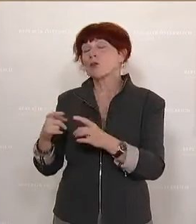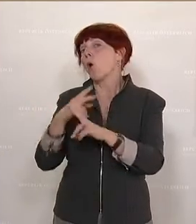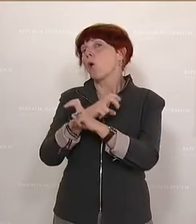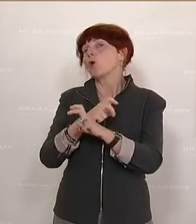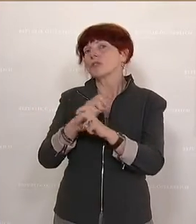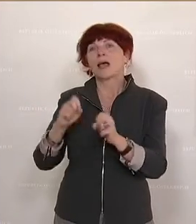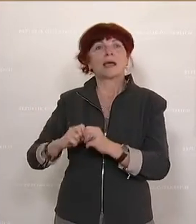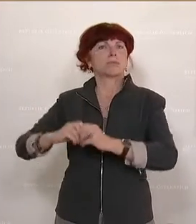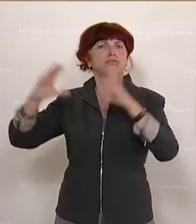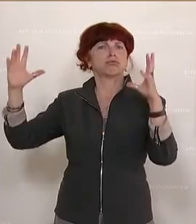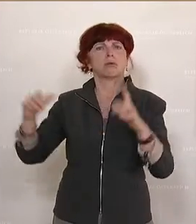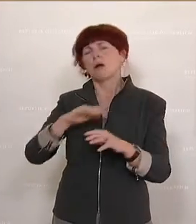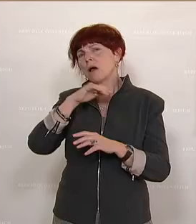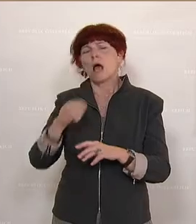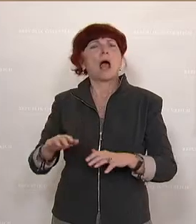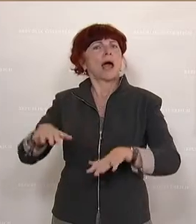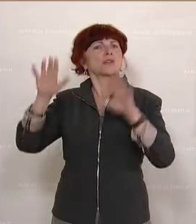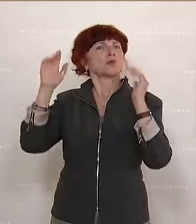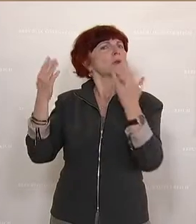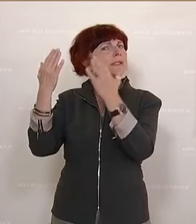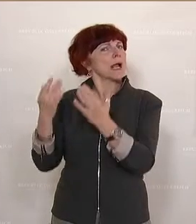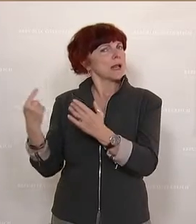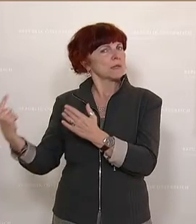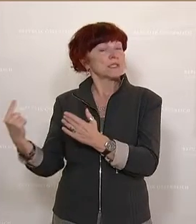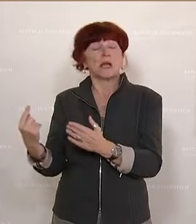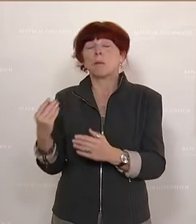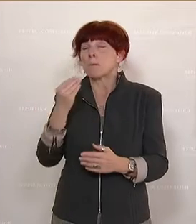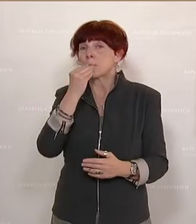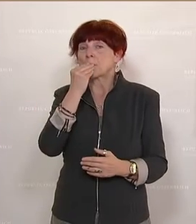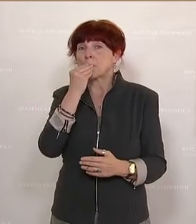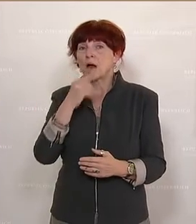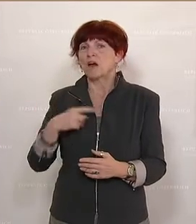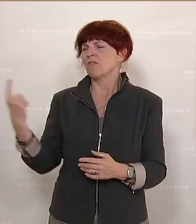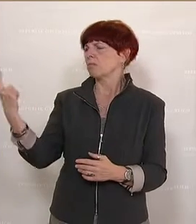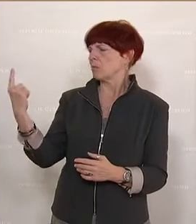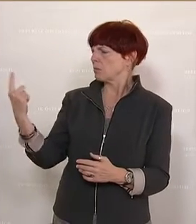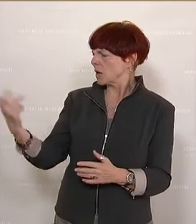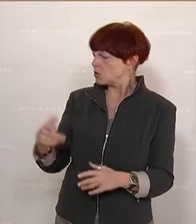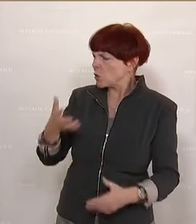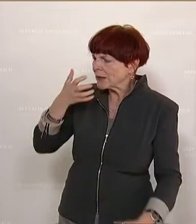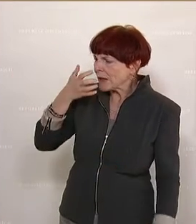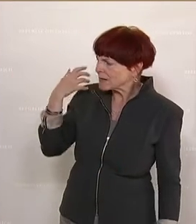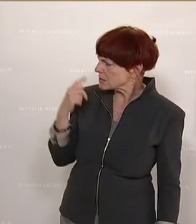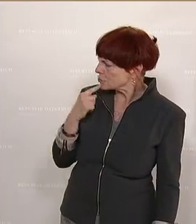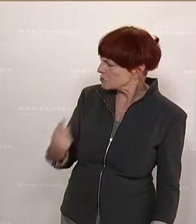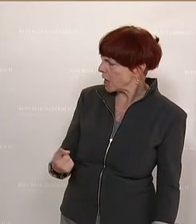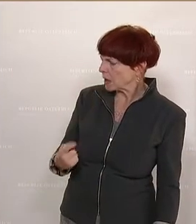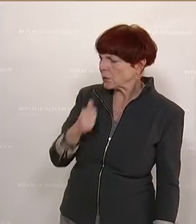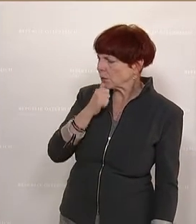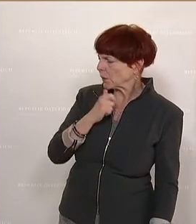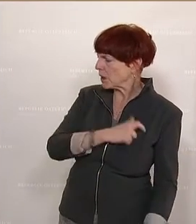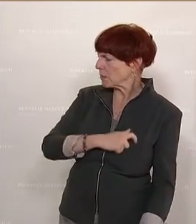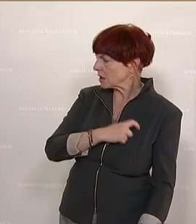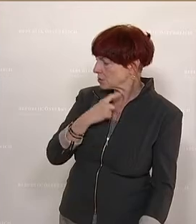Asylzahlen. Also vielleicht äußern Sie sich. Sie ist natürlich dann gleich gerügt worden vor die Grünen. Das sei rassistisch. Wir müssen offensichtlich sagen, wir